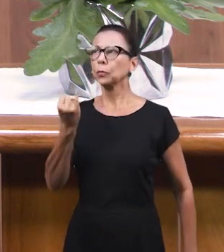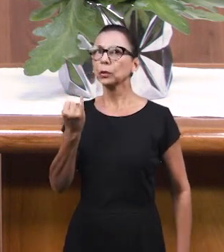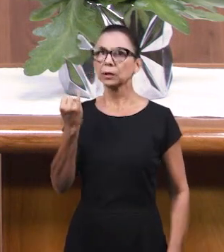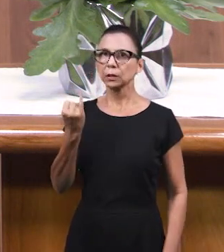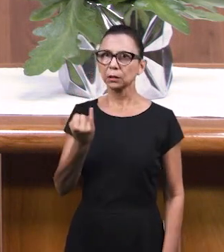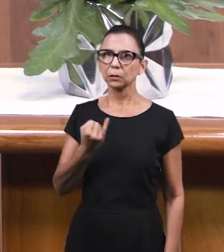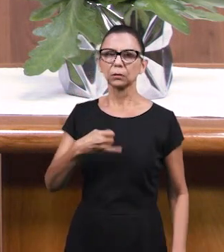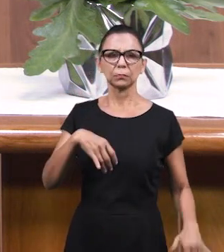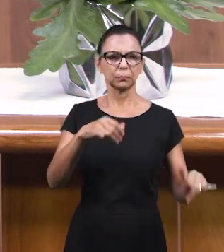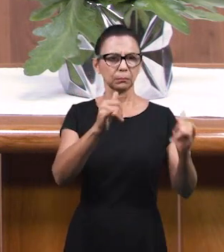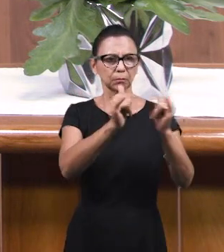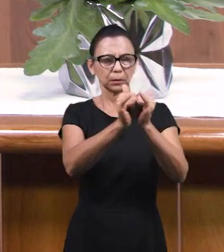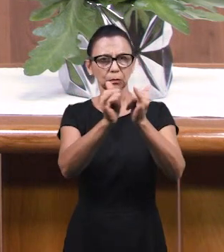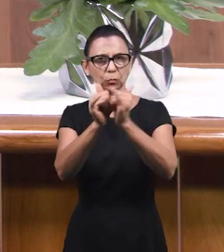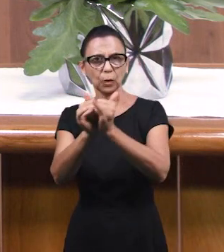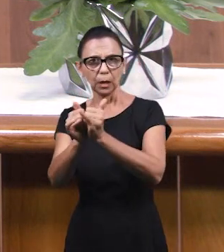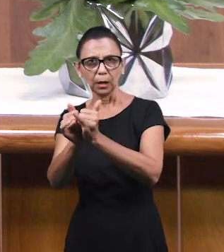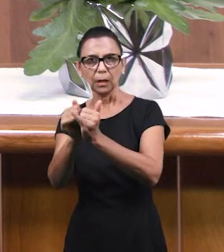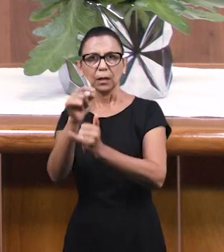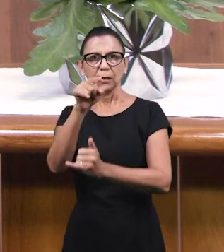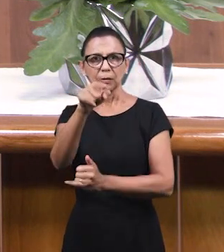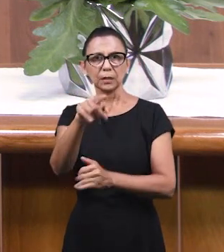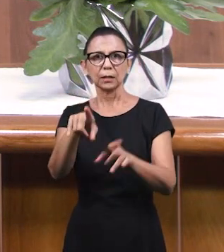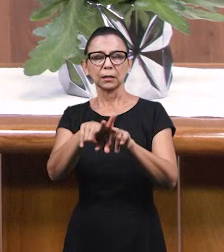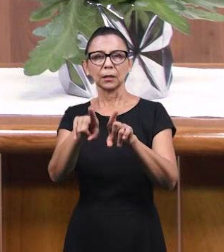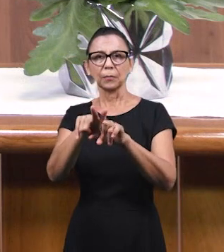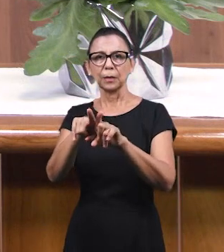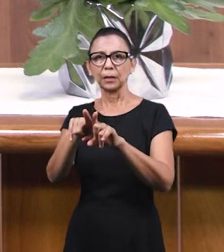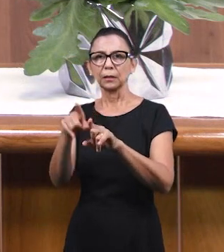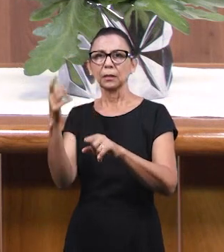«если», да, кондиция стоит, условие.